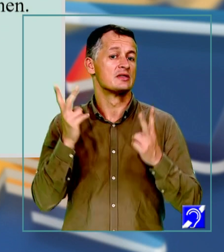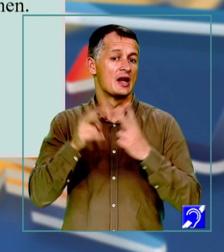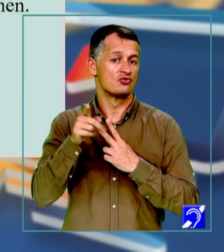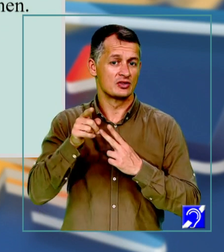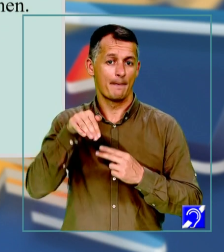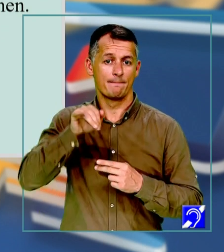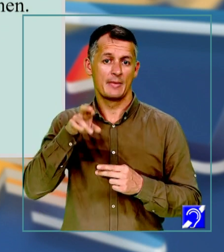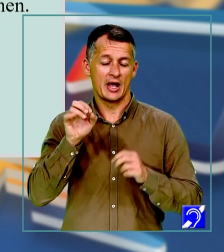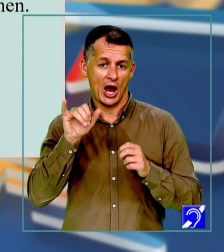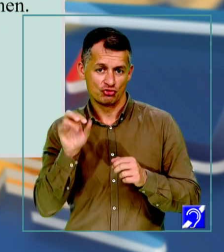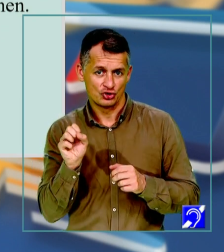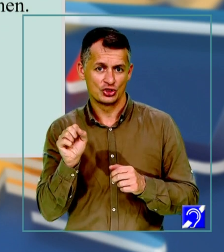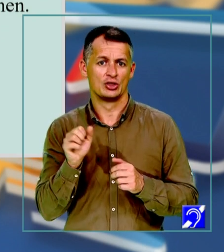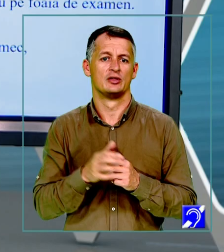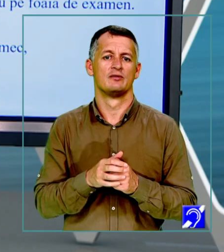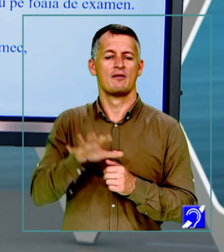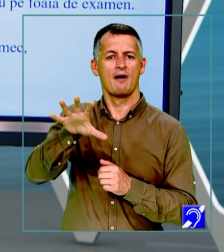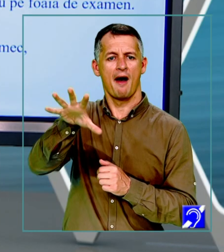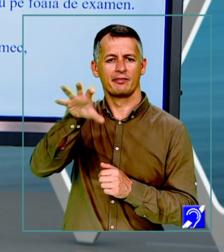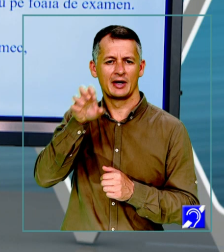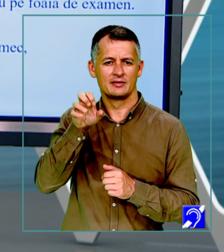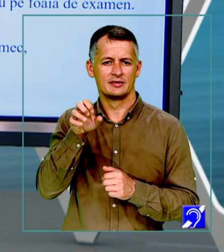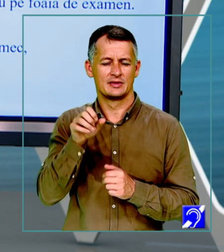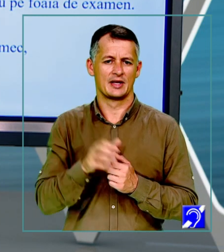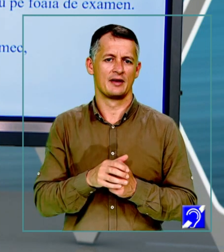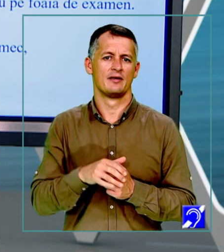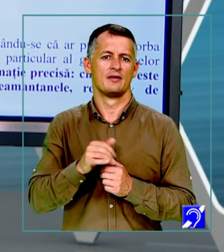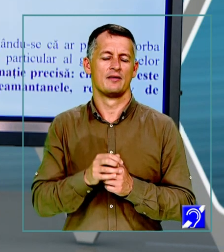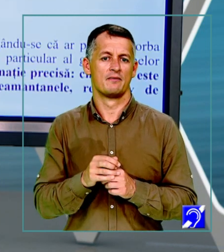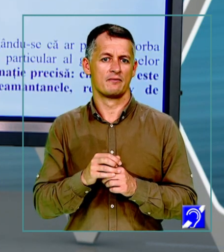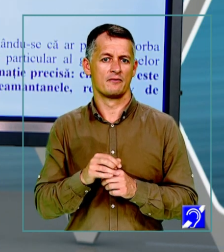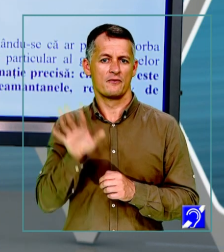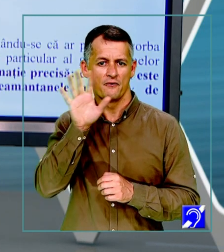farmec, atracție irezistibilă. Mergem la exercițiul următor.